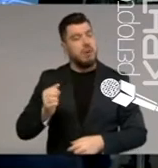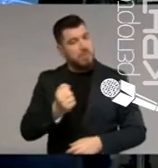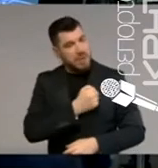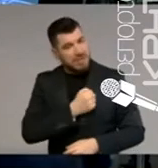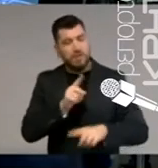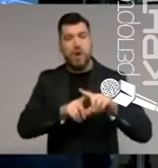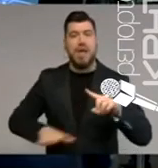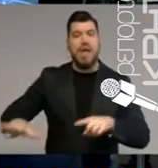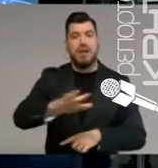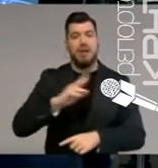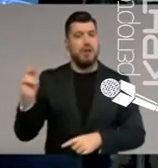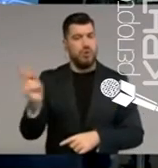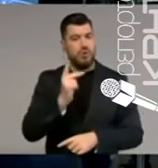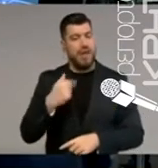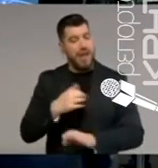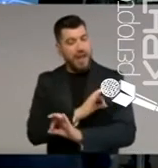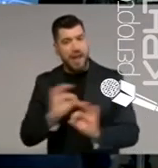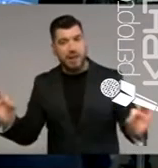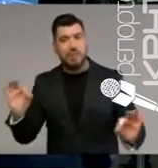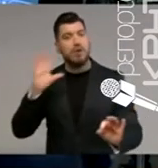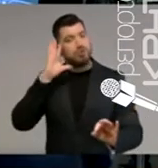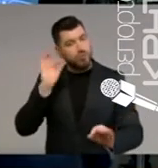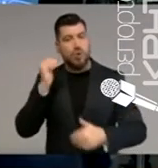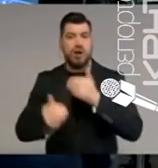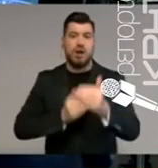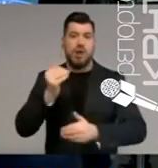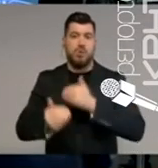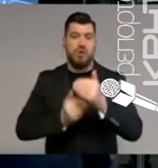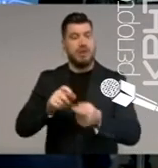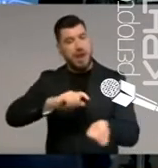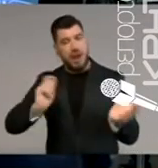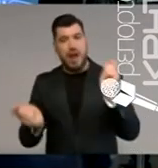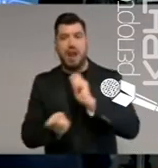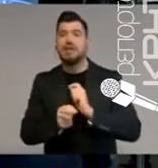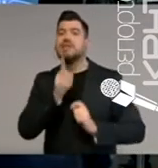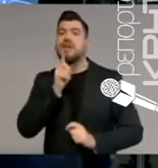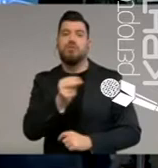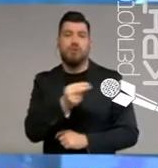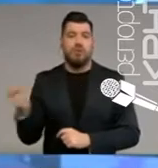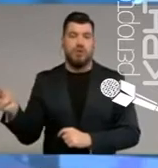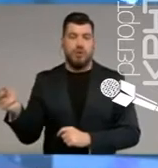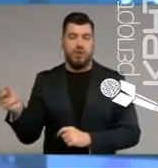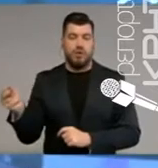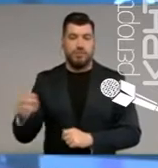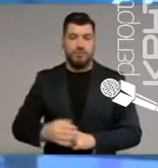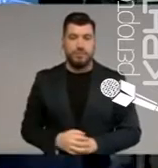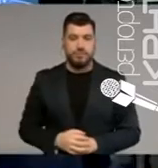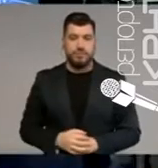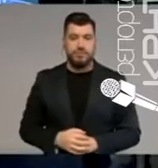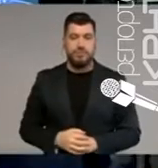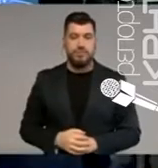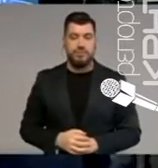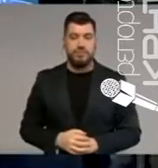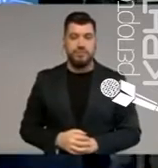συνολικά όρημη να κάνει και αυτό το μεγάλο άλμα αλλαγών συμπεριφοράς, συνεπικορούμενη πια